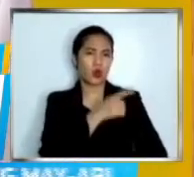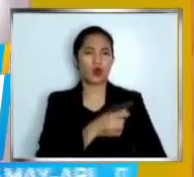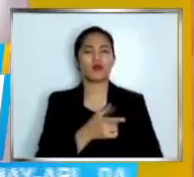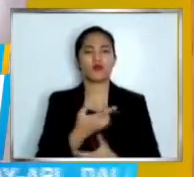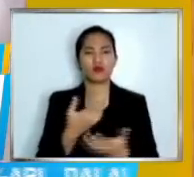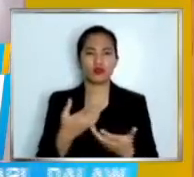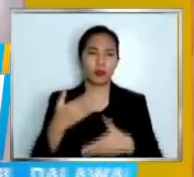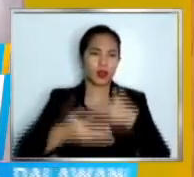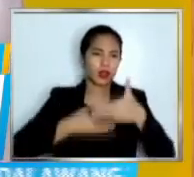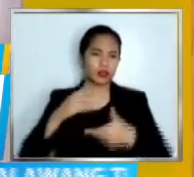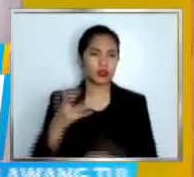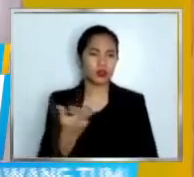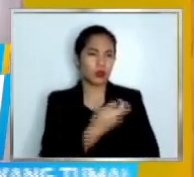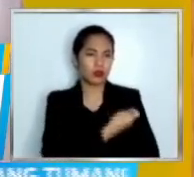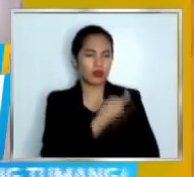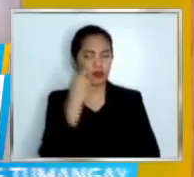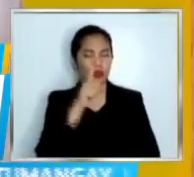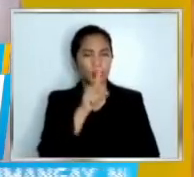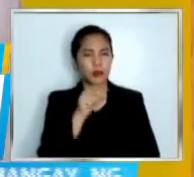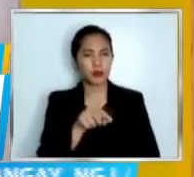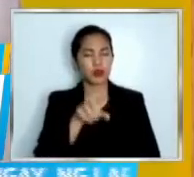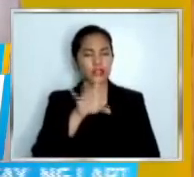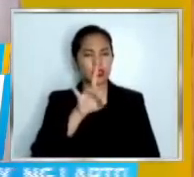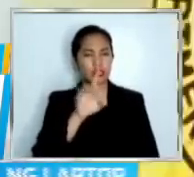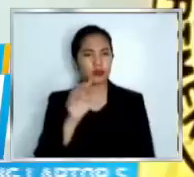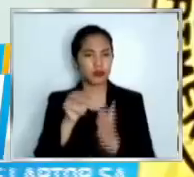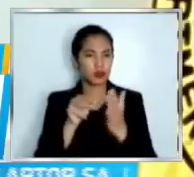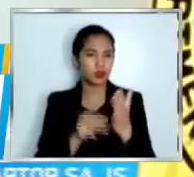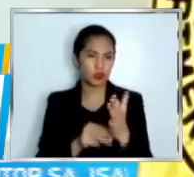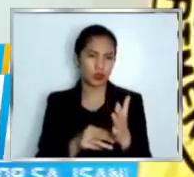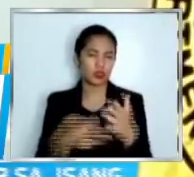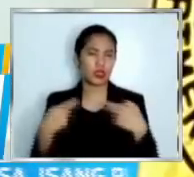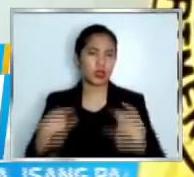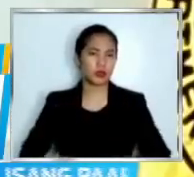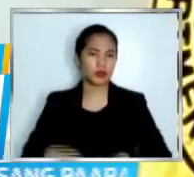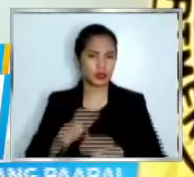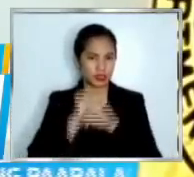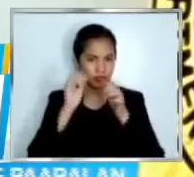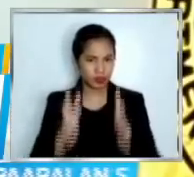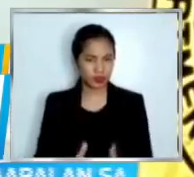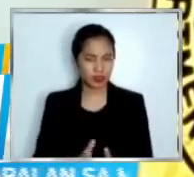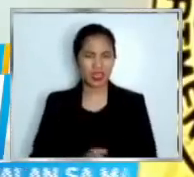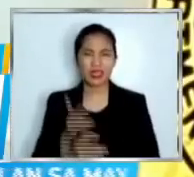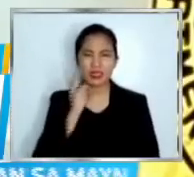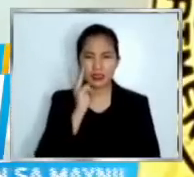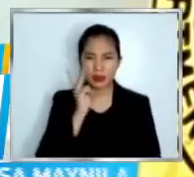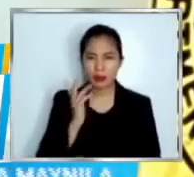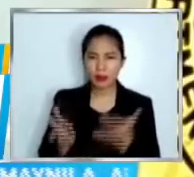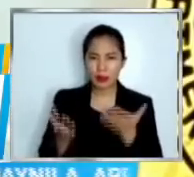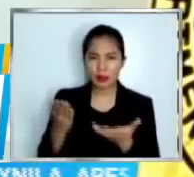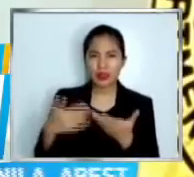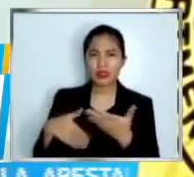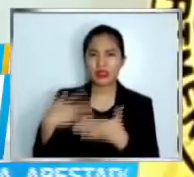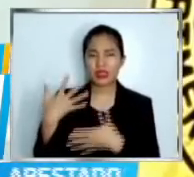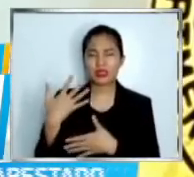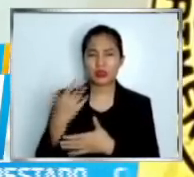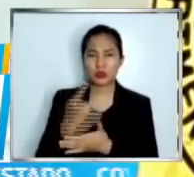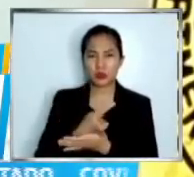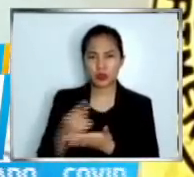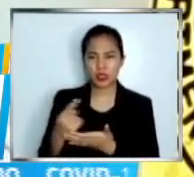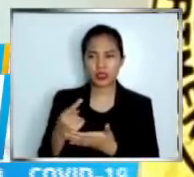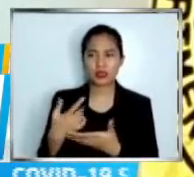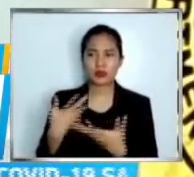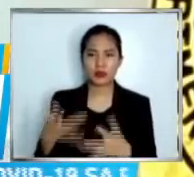pong 1.8 million healthcare workers? Well, tinitig na natin baka hanggang sa susunod na linggo ito'y matapos